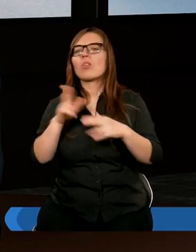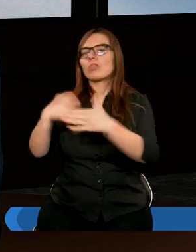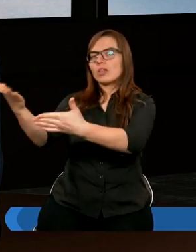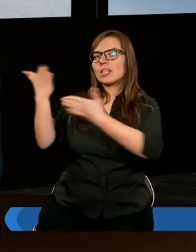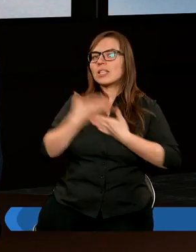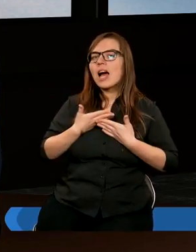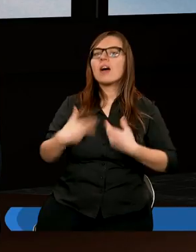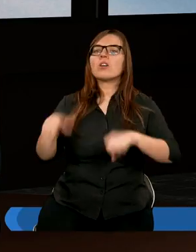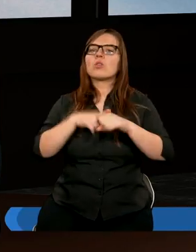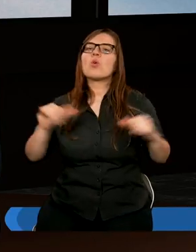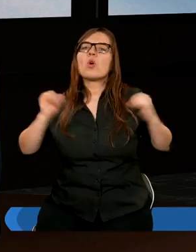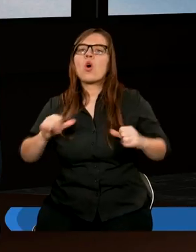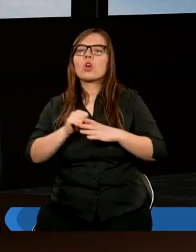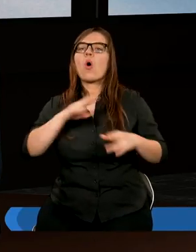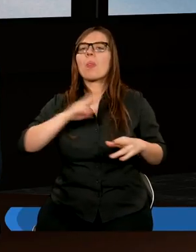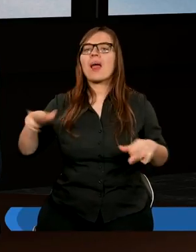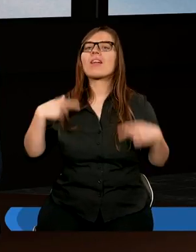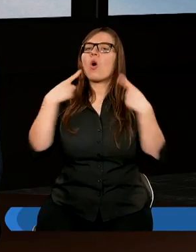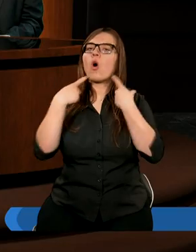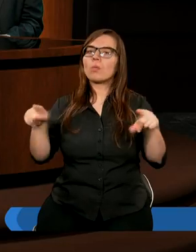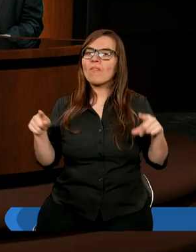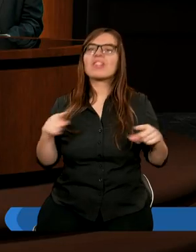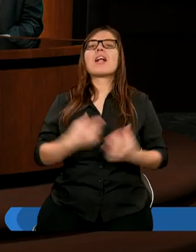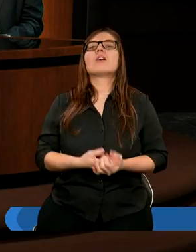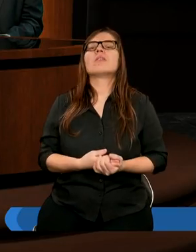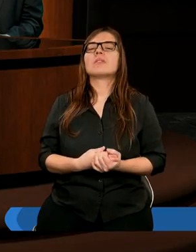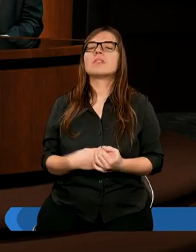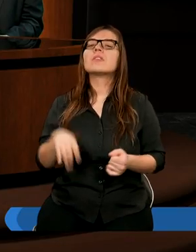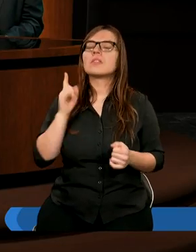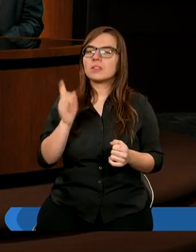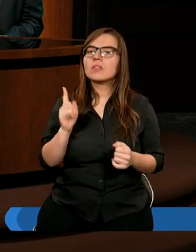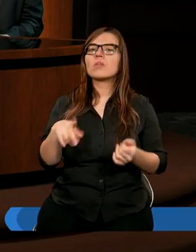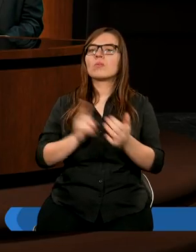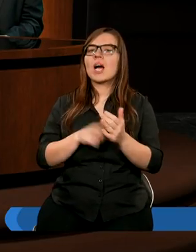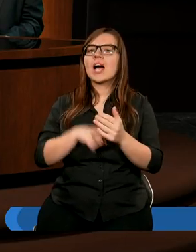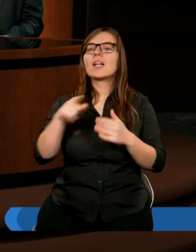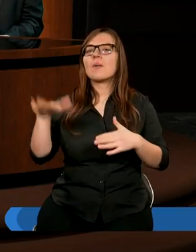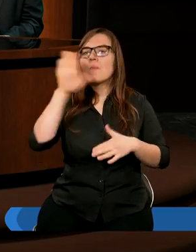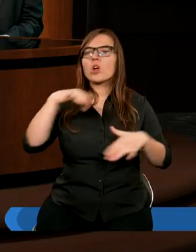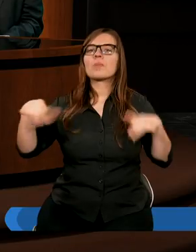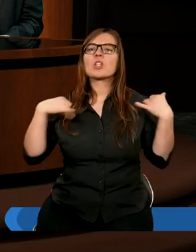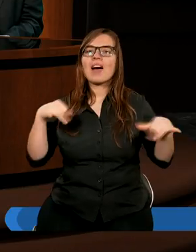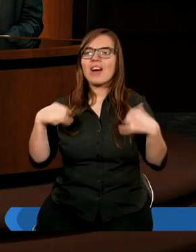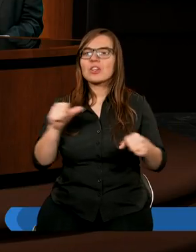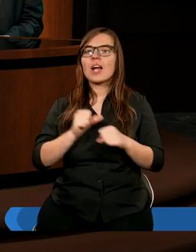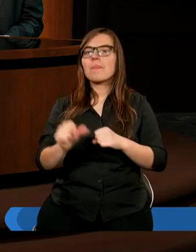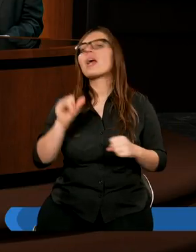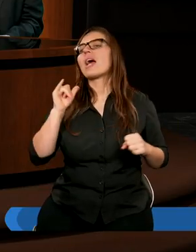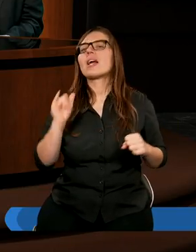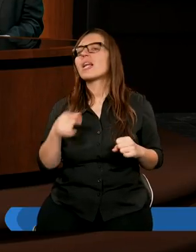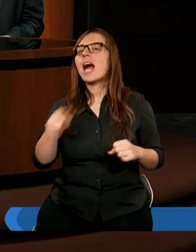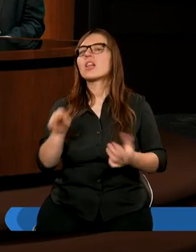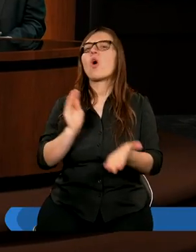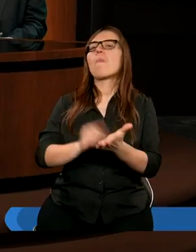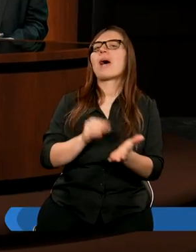i który oczekuje od nas odpowiedzialności. No my jesteśmy właśnie Bożymi szafarzami. Jak